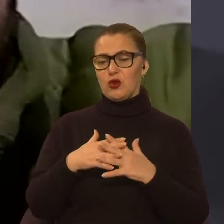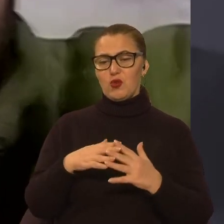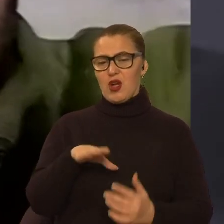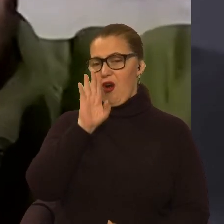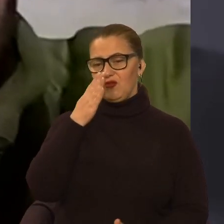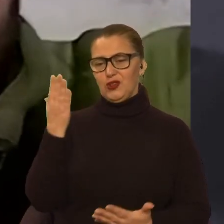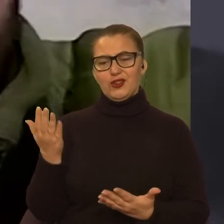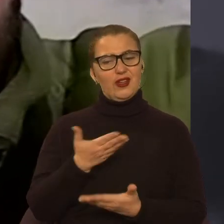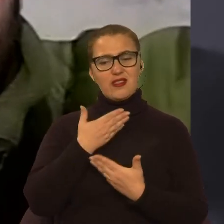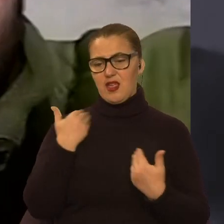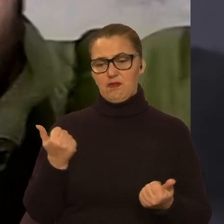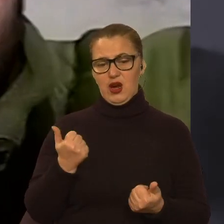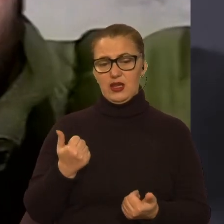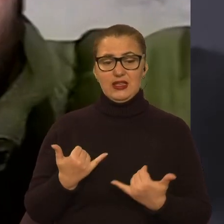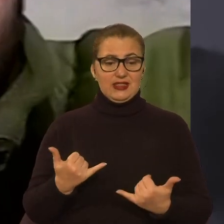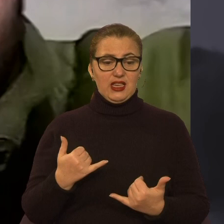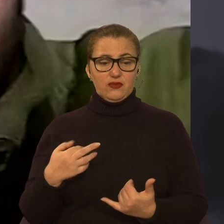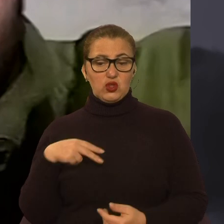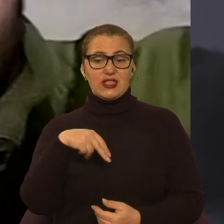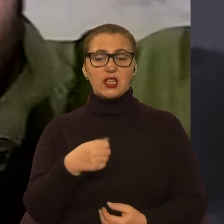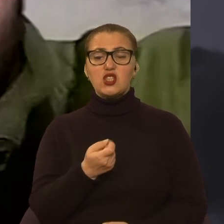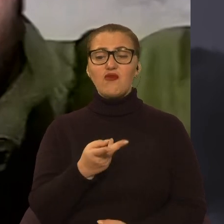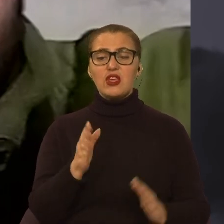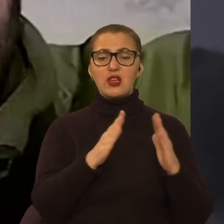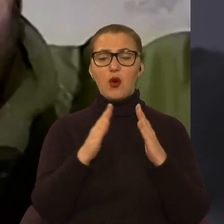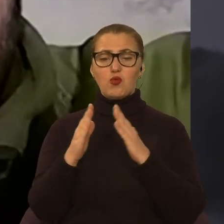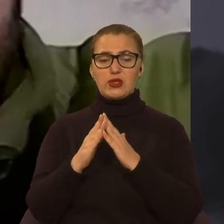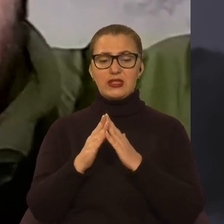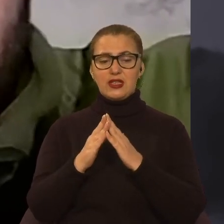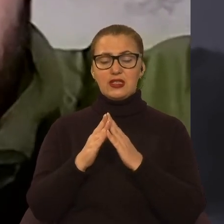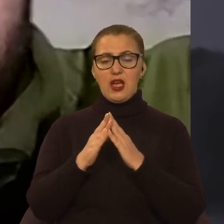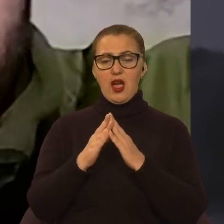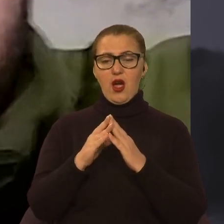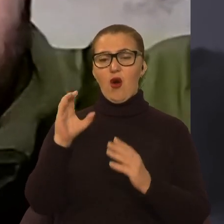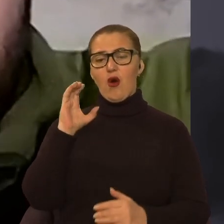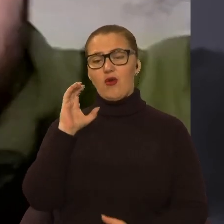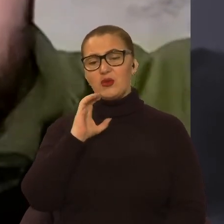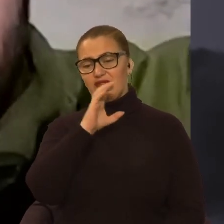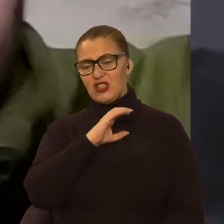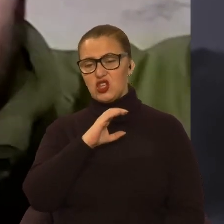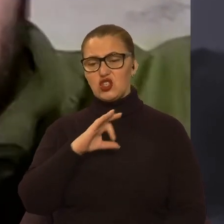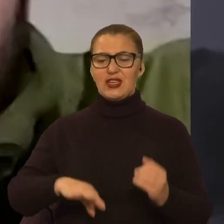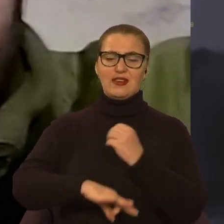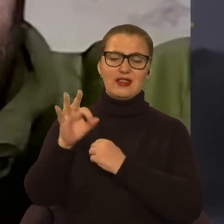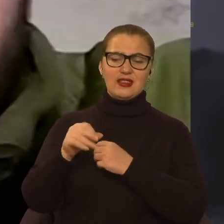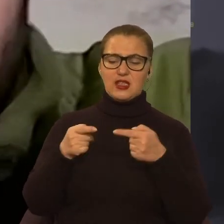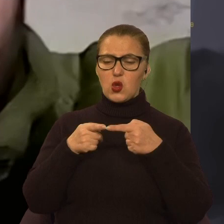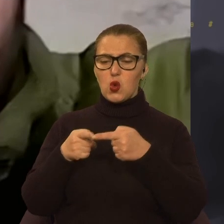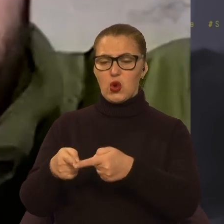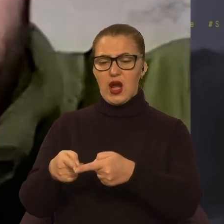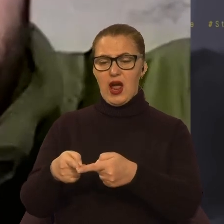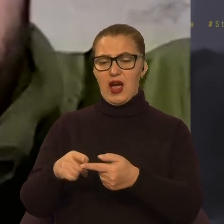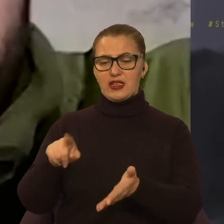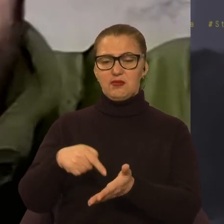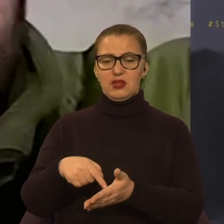зайти буквально в кілька будинків на північній і на східній окраїні міста. Вони